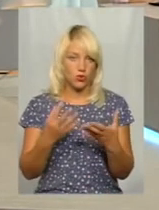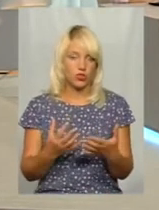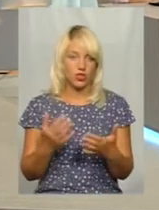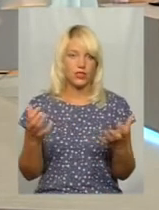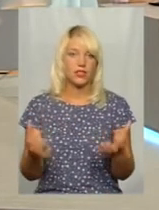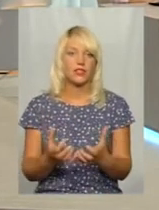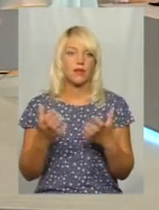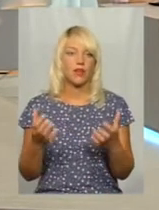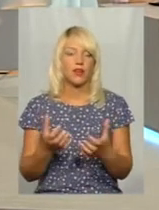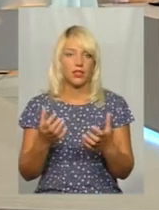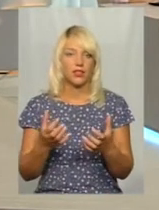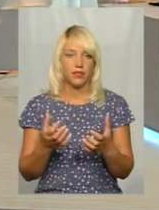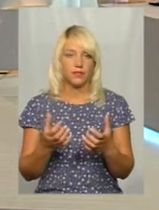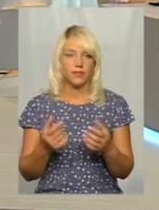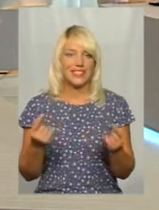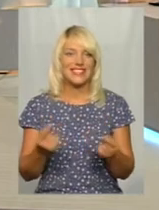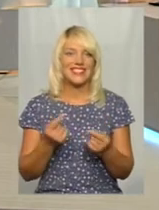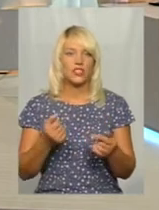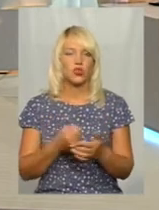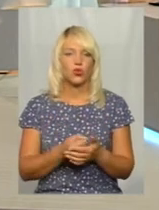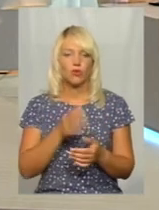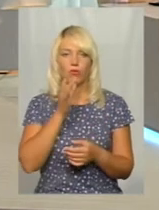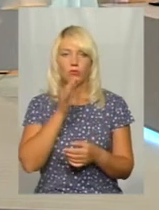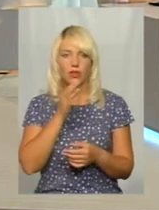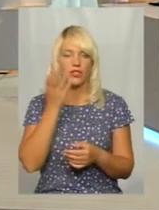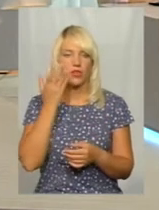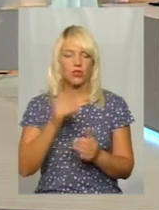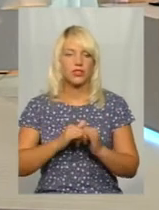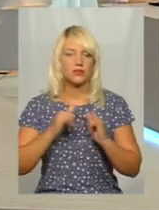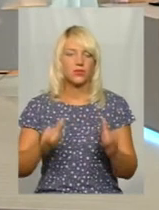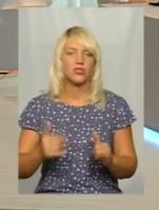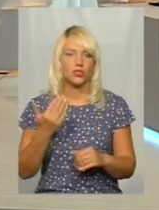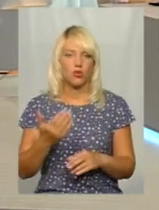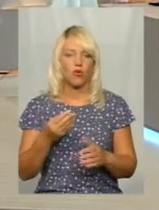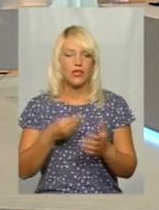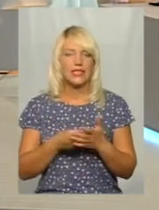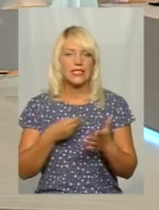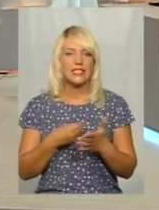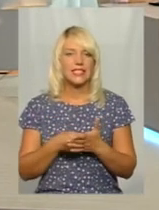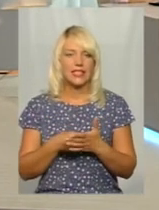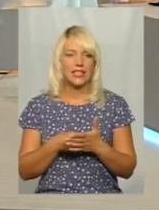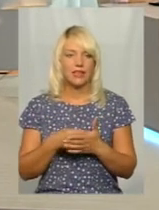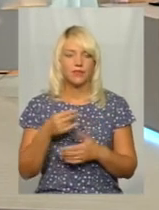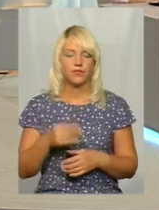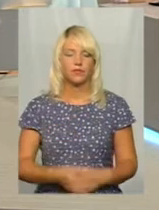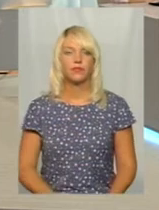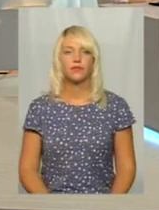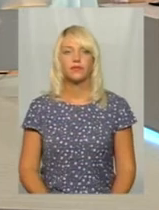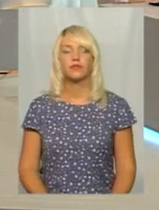зерно до моменту, коли збільшиться його ціна в портах.